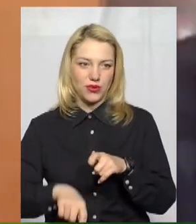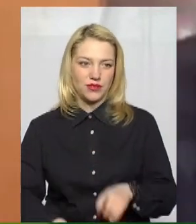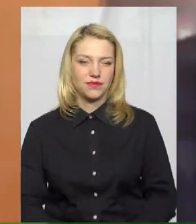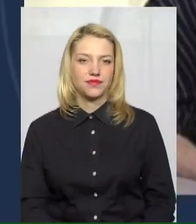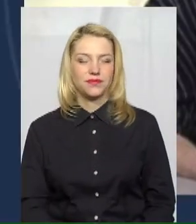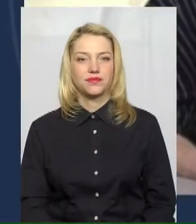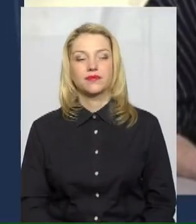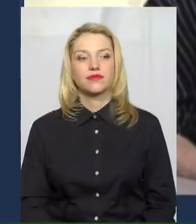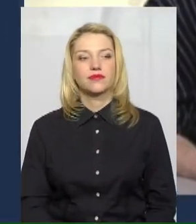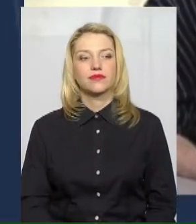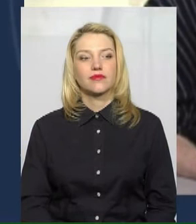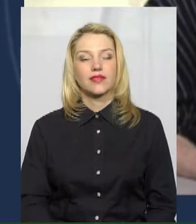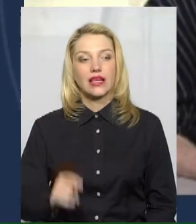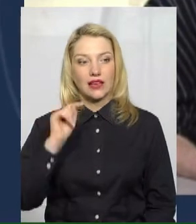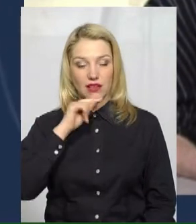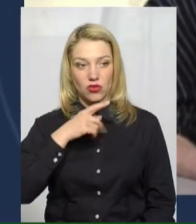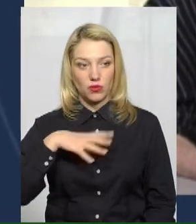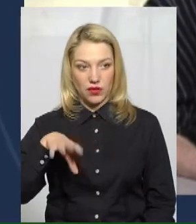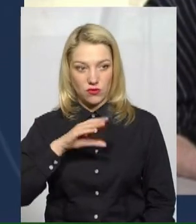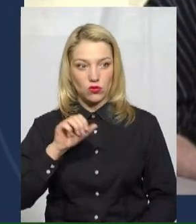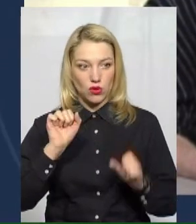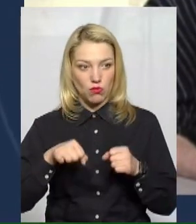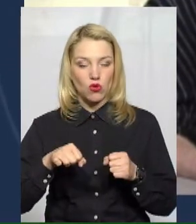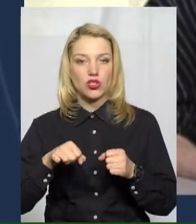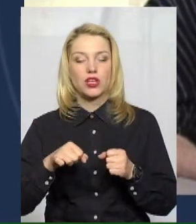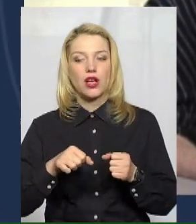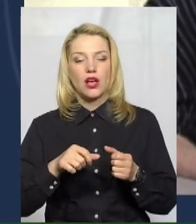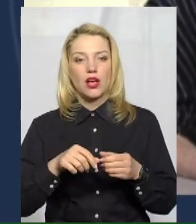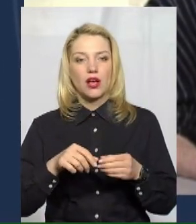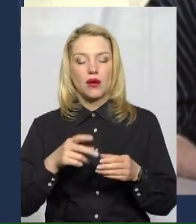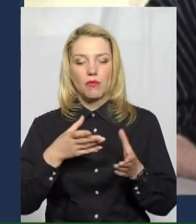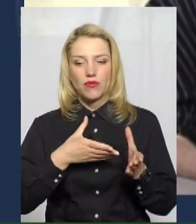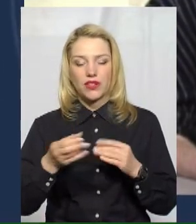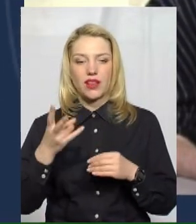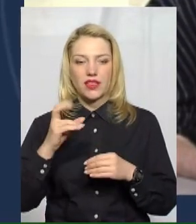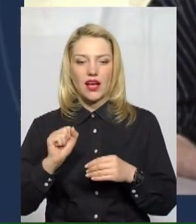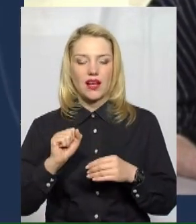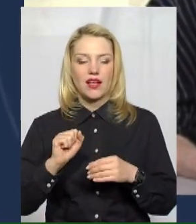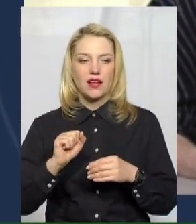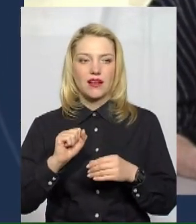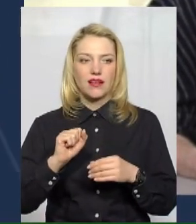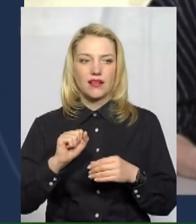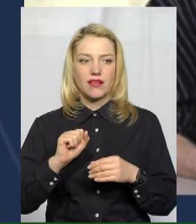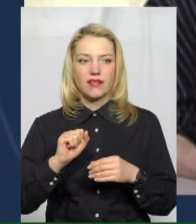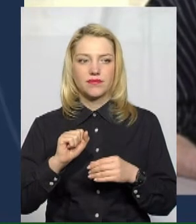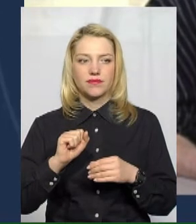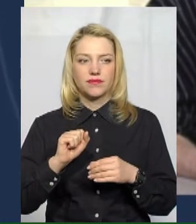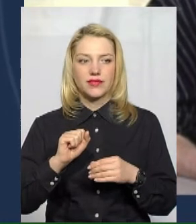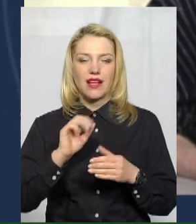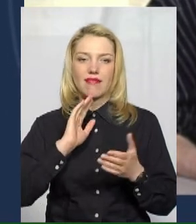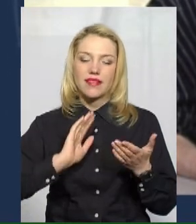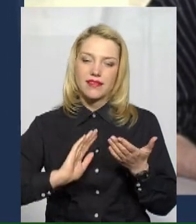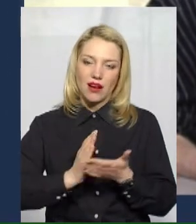Економія на всему може позначитись на якості надання вашим підприємствам послуг споживачам? Можливо, рідше